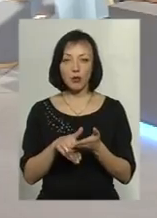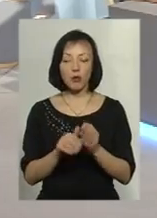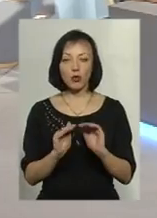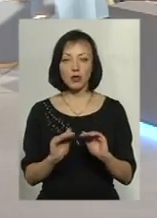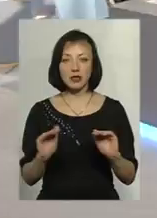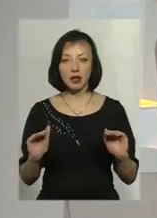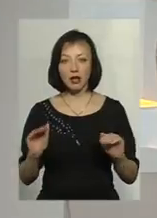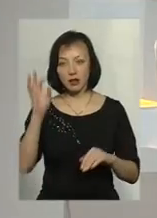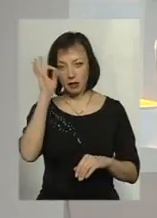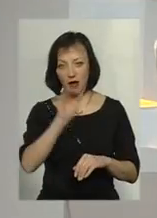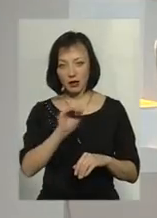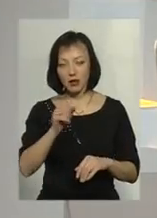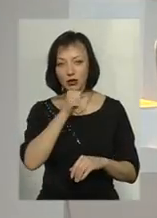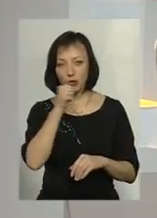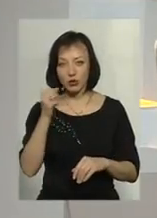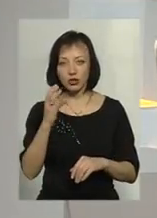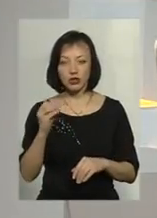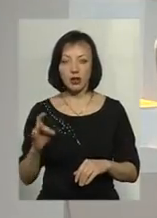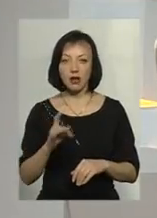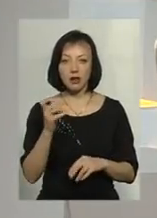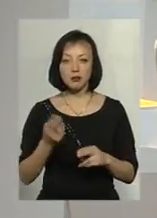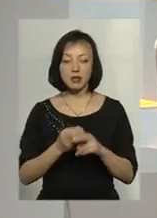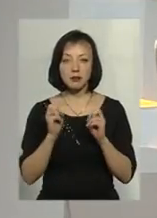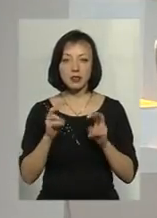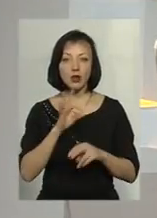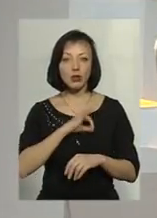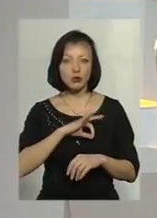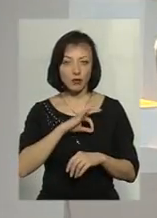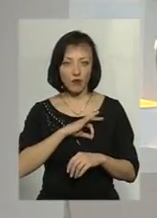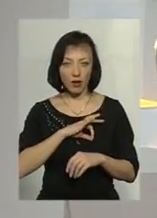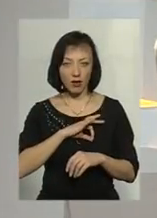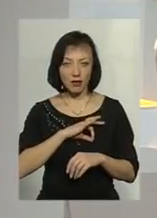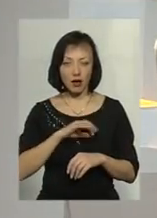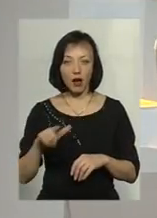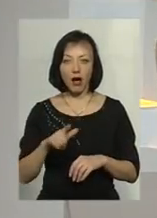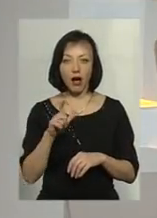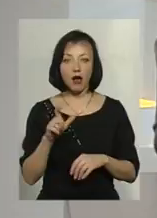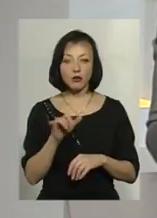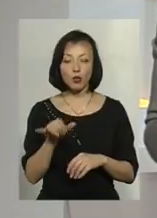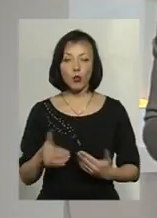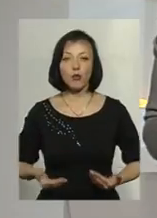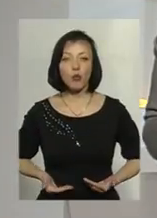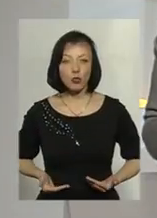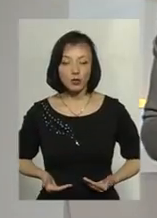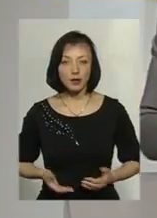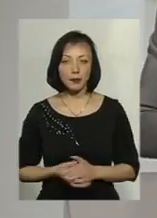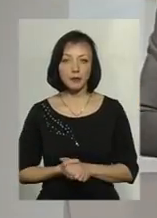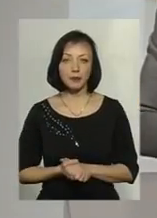дітей, нагадали дорослим ще раз про безпечне користування газом у побуті.